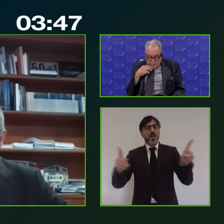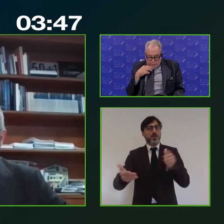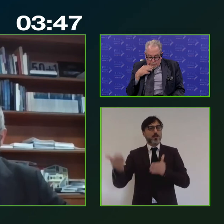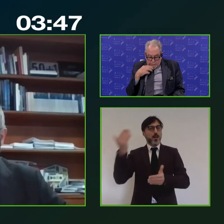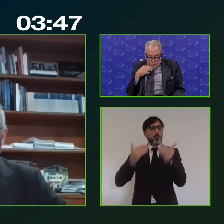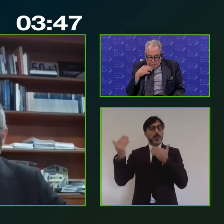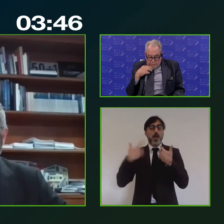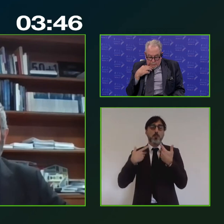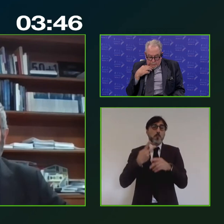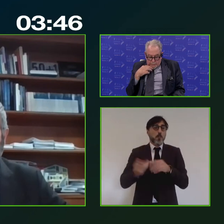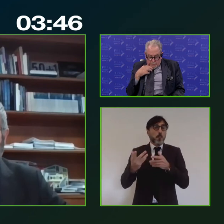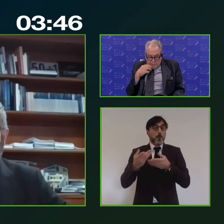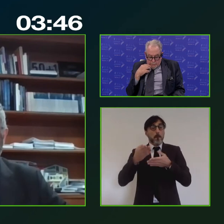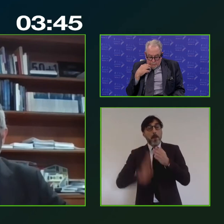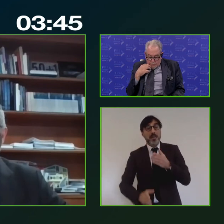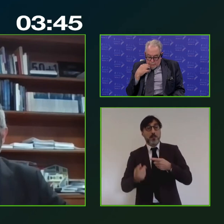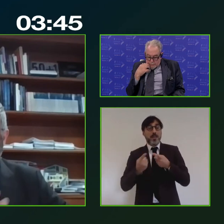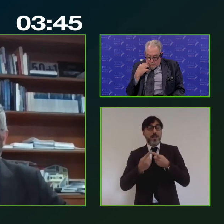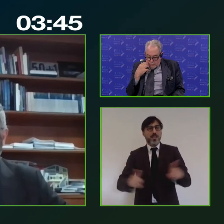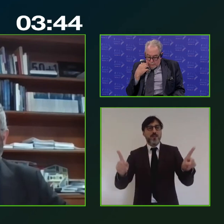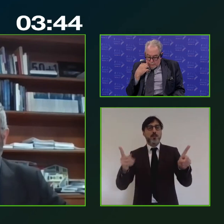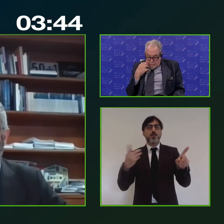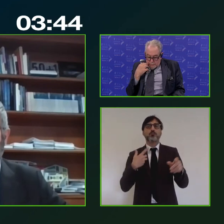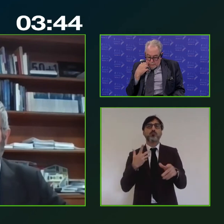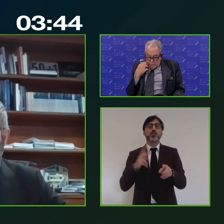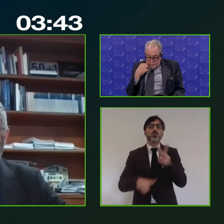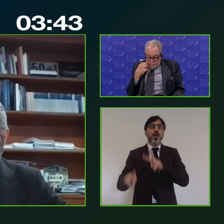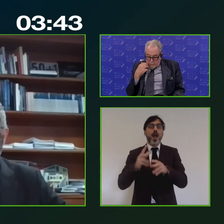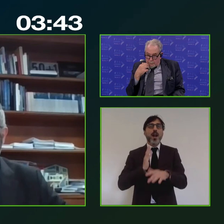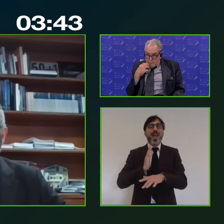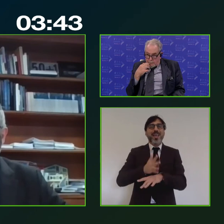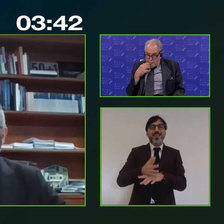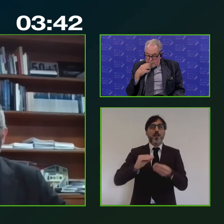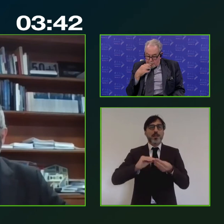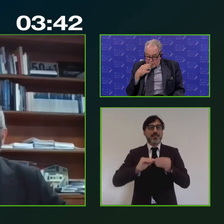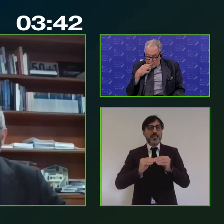parzialmente diversa dal passato gli interventi a costruirli attraverso questo sistema